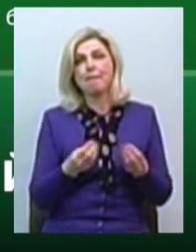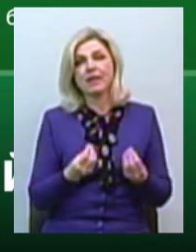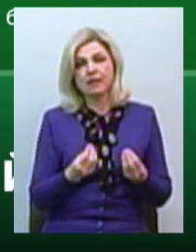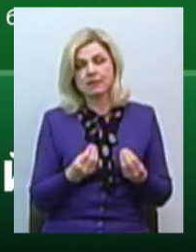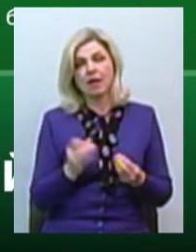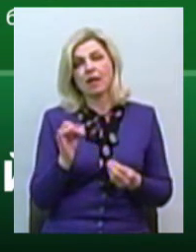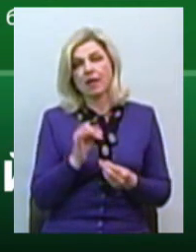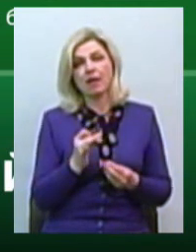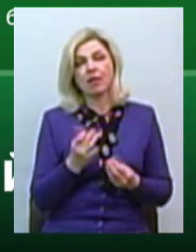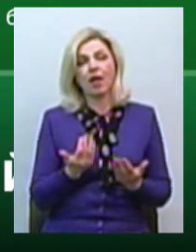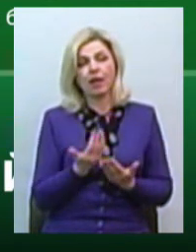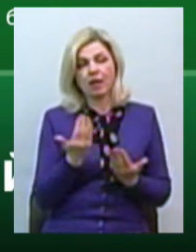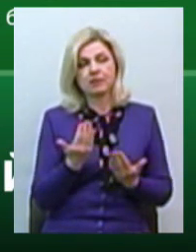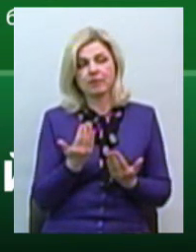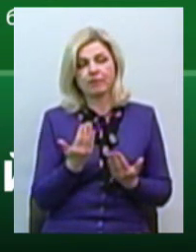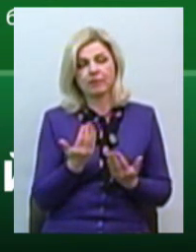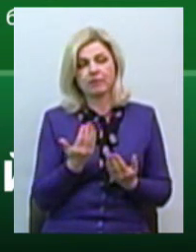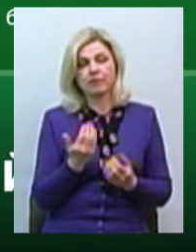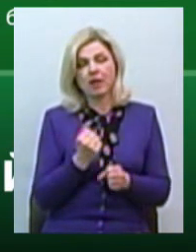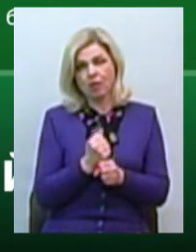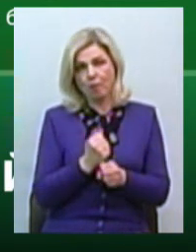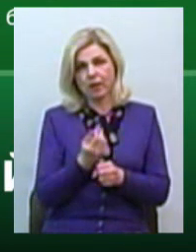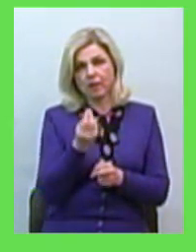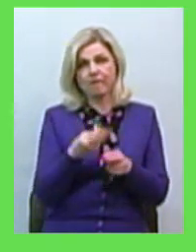якесь отримати відшкодування.